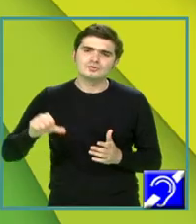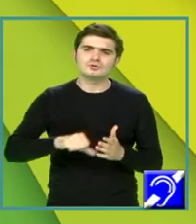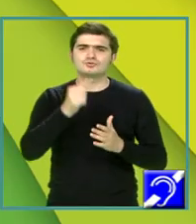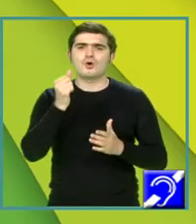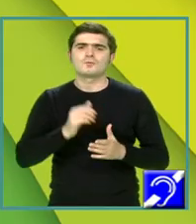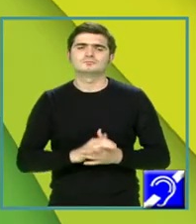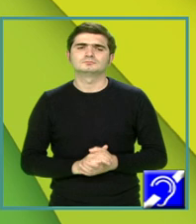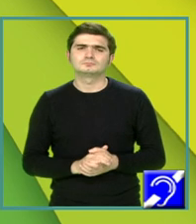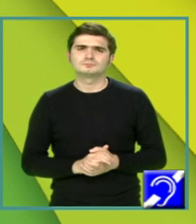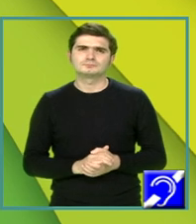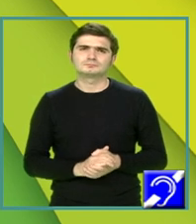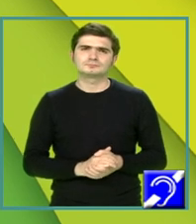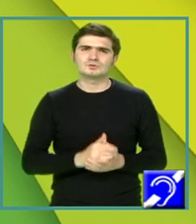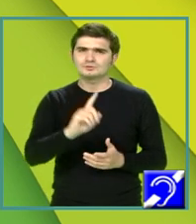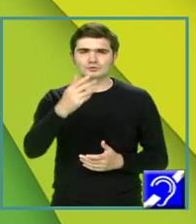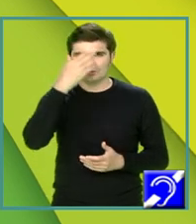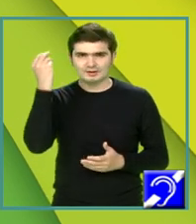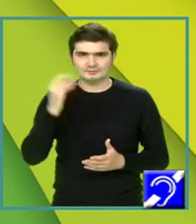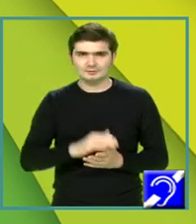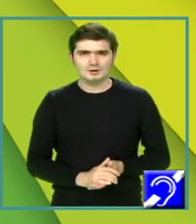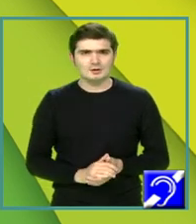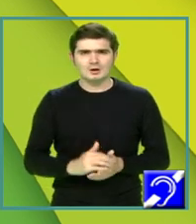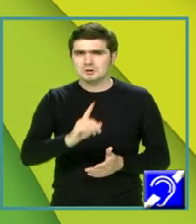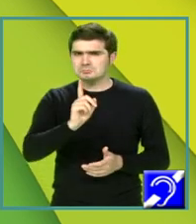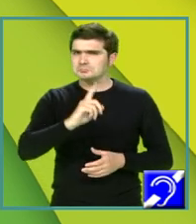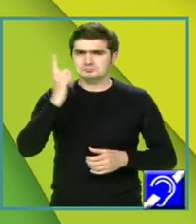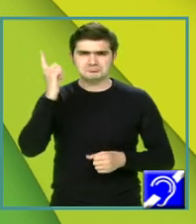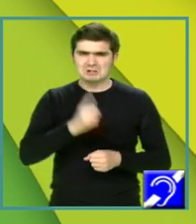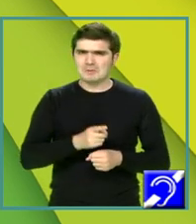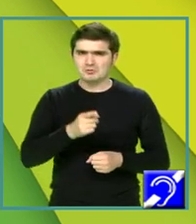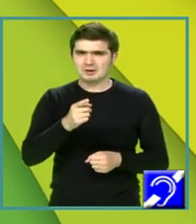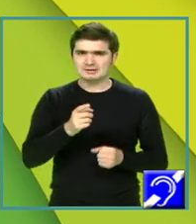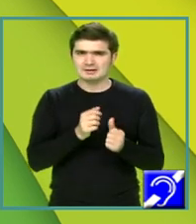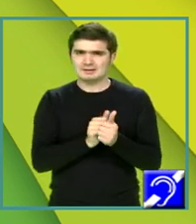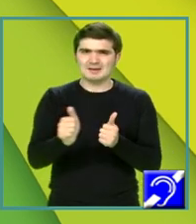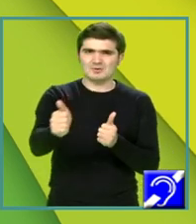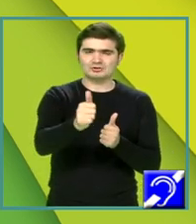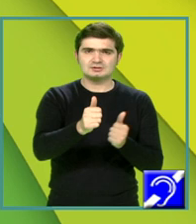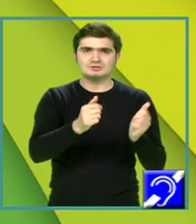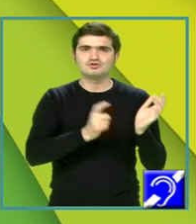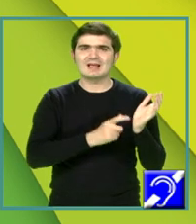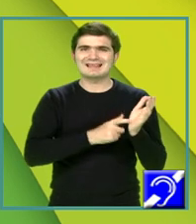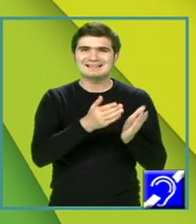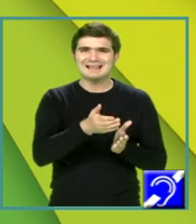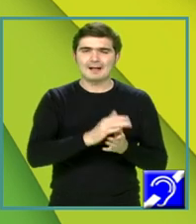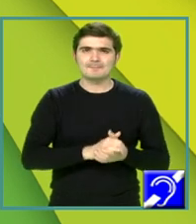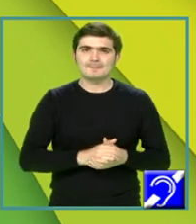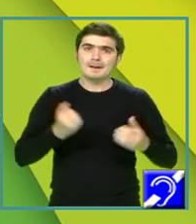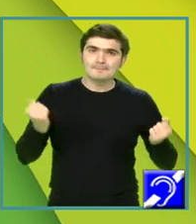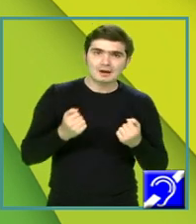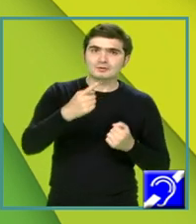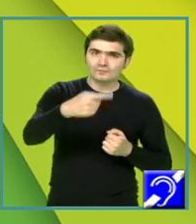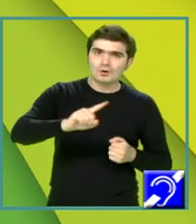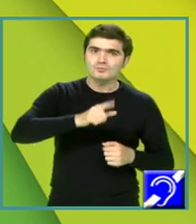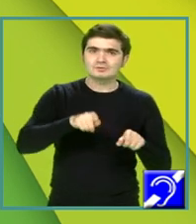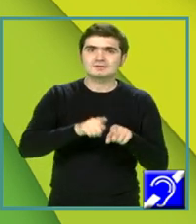vă reamintesc, nu trebuie să depășiți cerința. Practic, voi puteți să